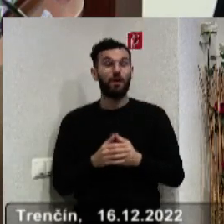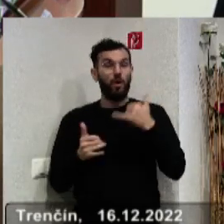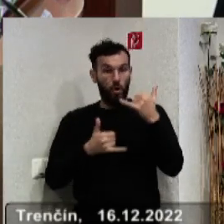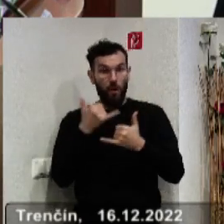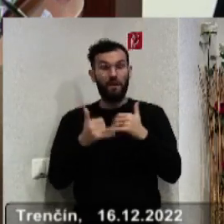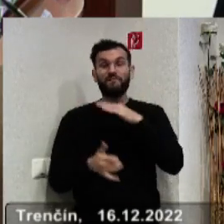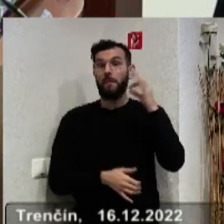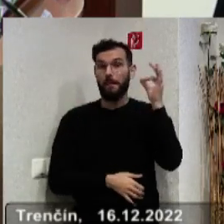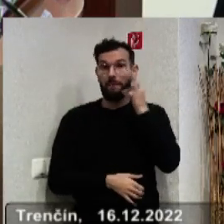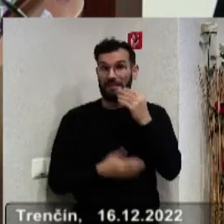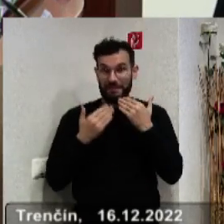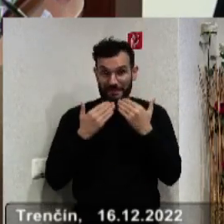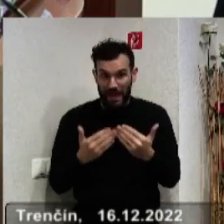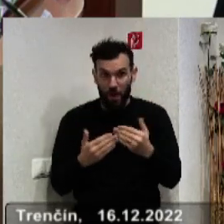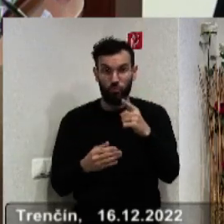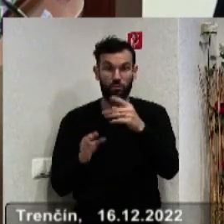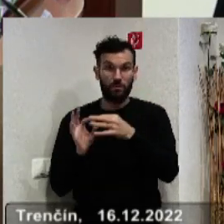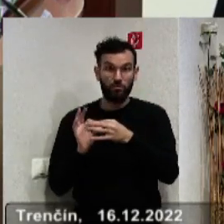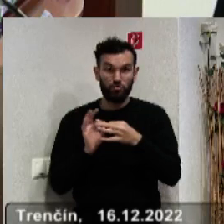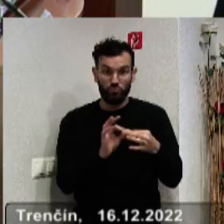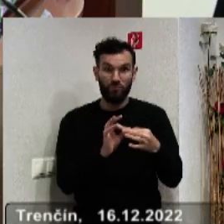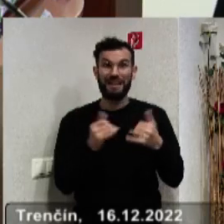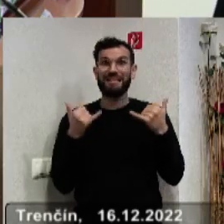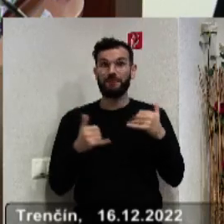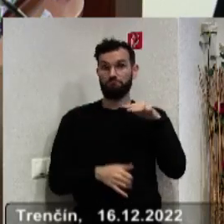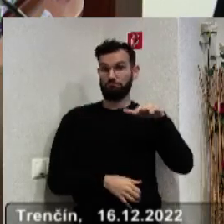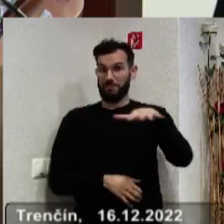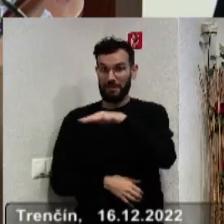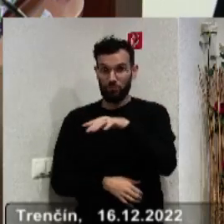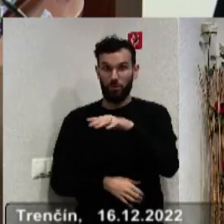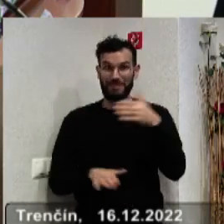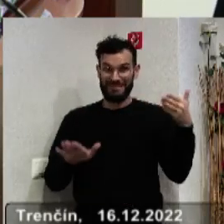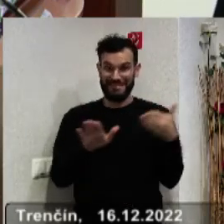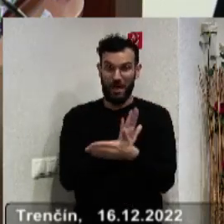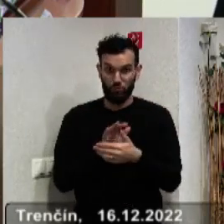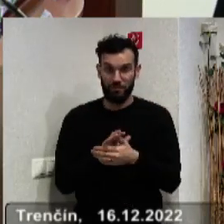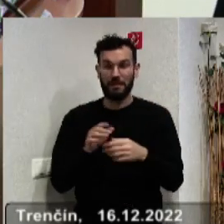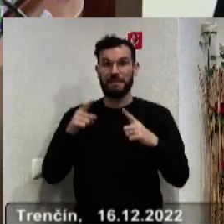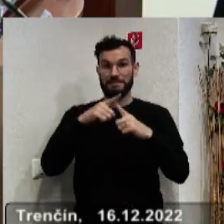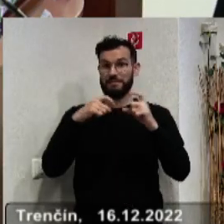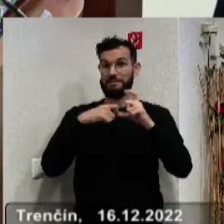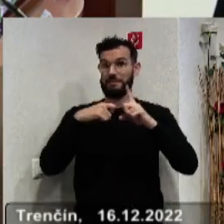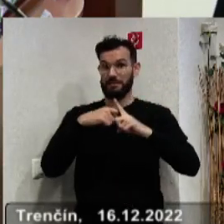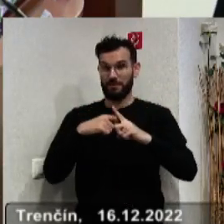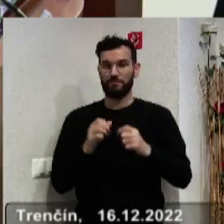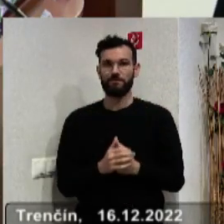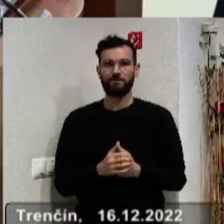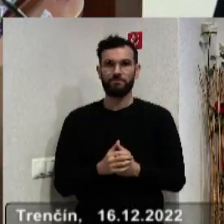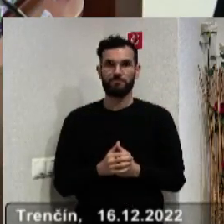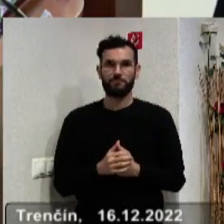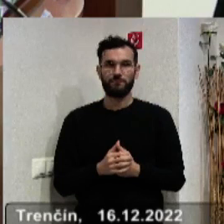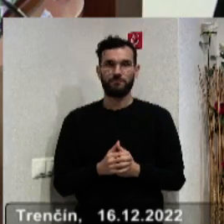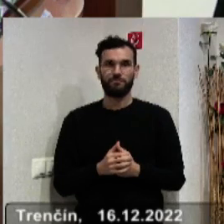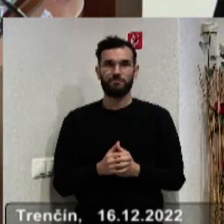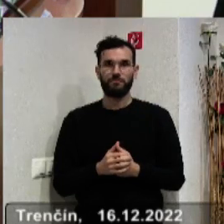naozaj veľmi vám pekne ďakujem za dnešnú účasť na dnešnom rokovaní zastupiteľstva Trenčanského samozprávneho kraja. My budeme asi